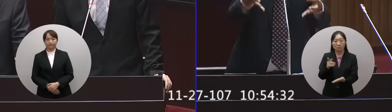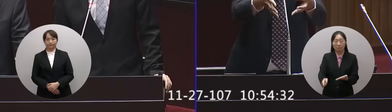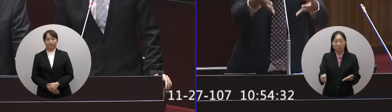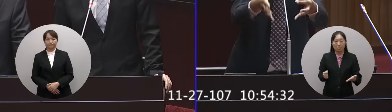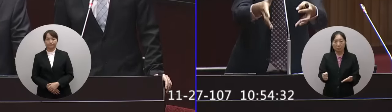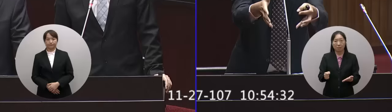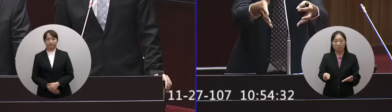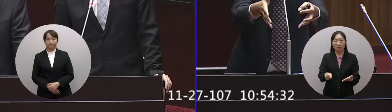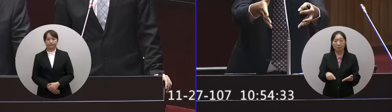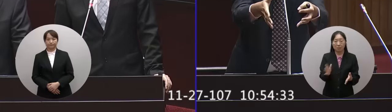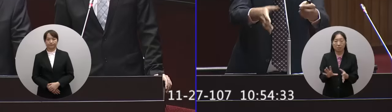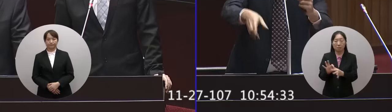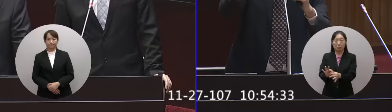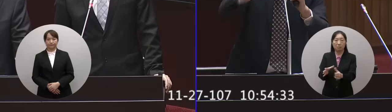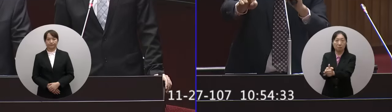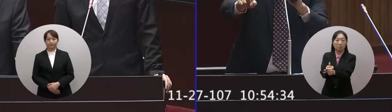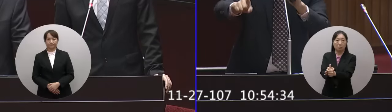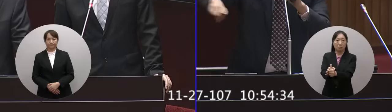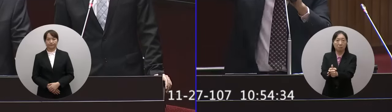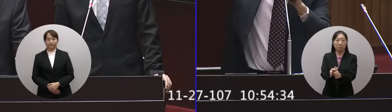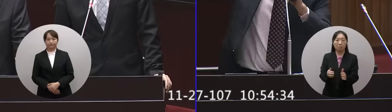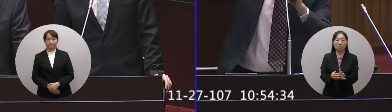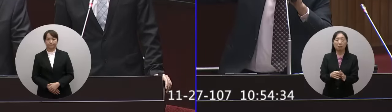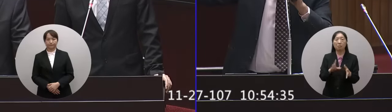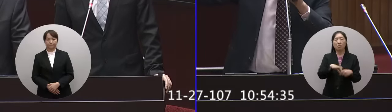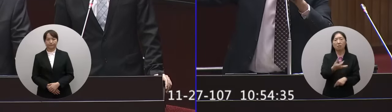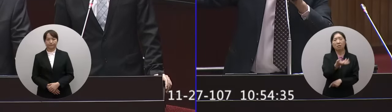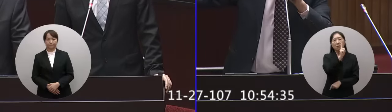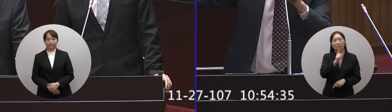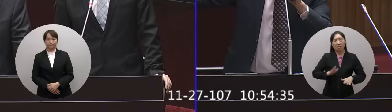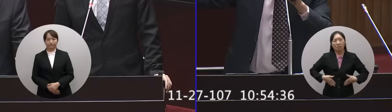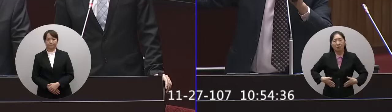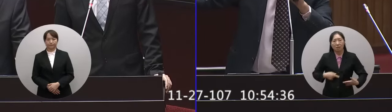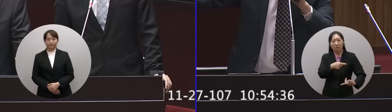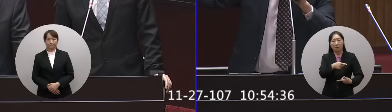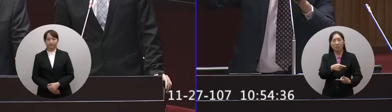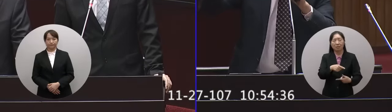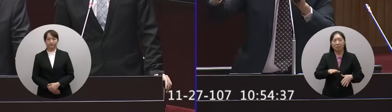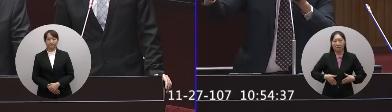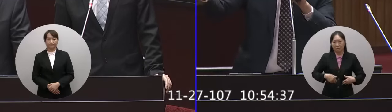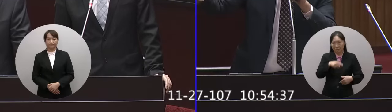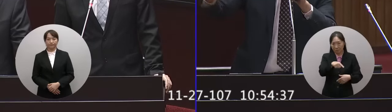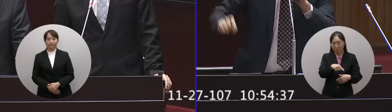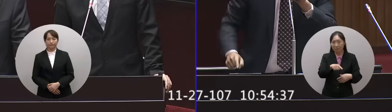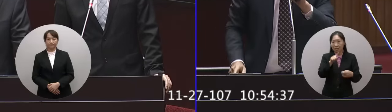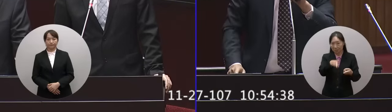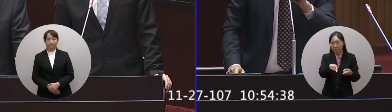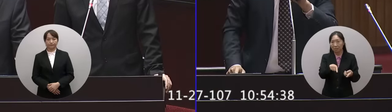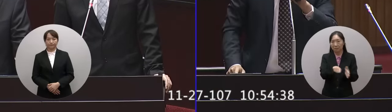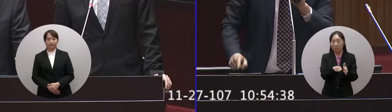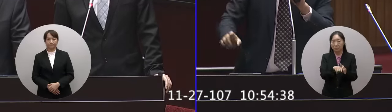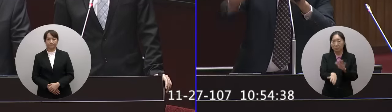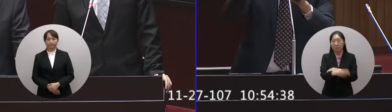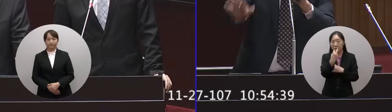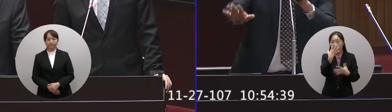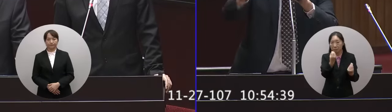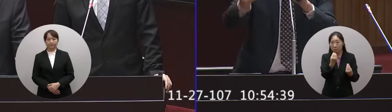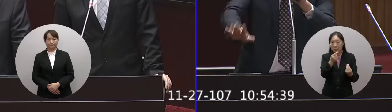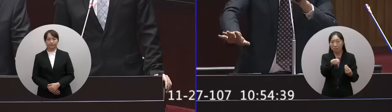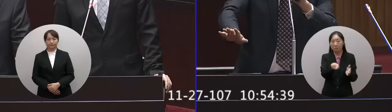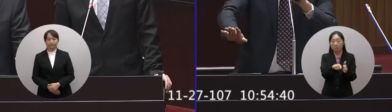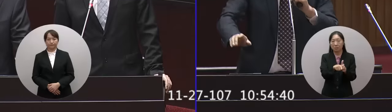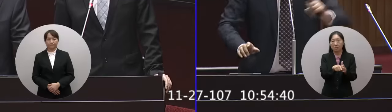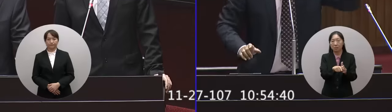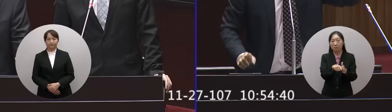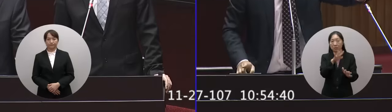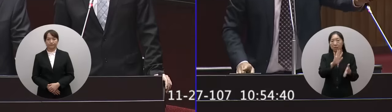韌機就已經把它給縮住了你剛剛所講的那是緊急韌機緊急韌機當沒有空氣的時候緊急韌機沒有